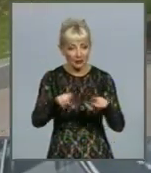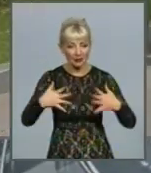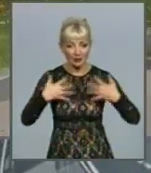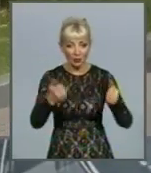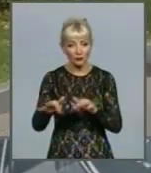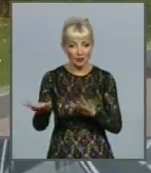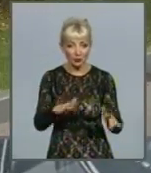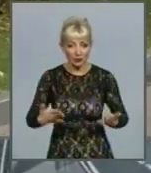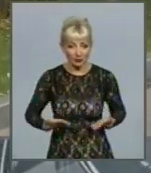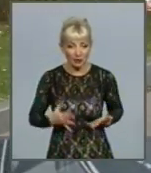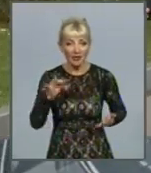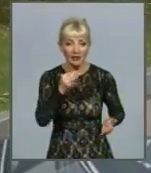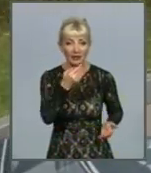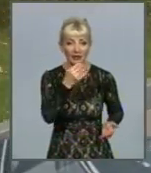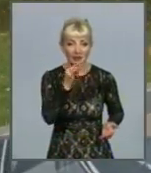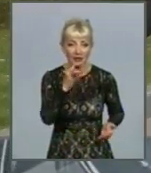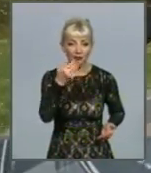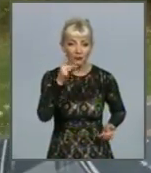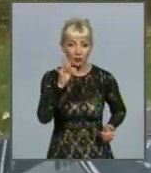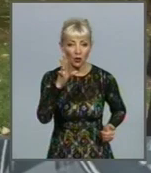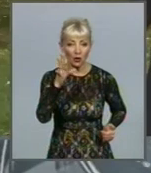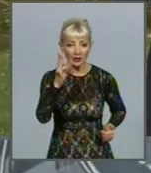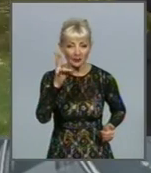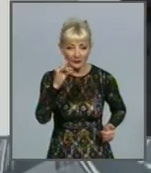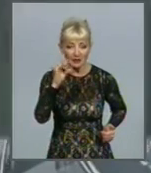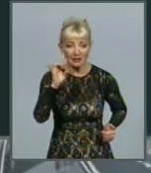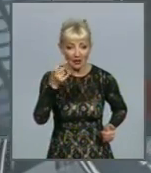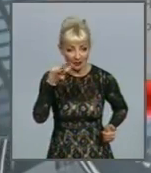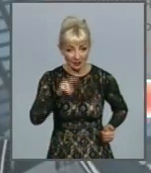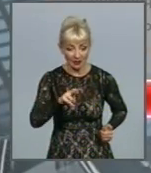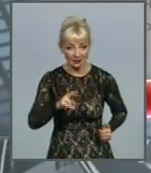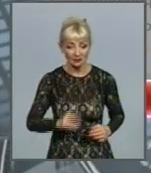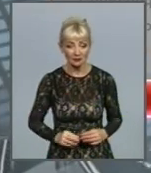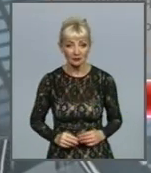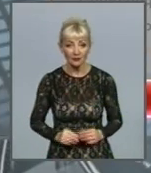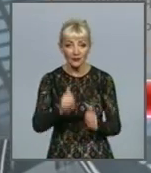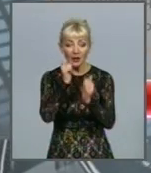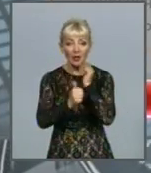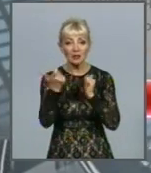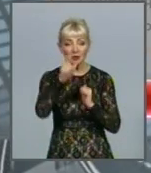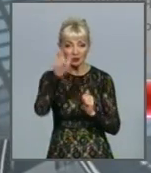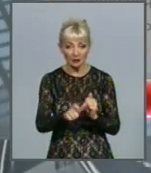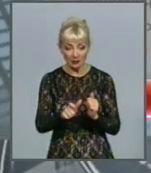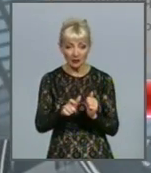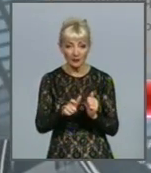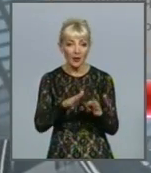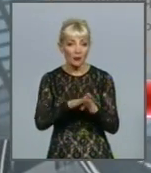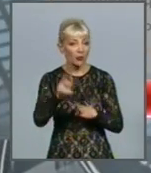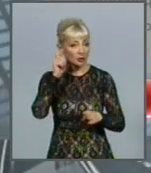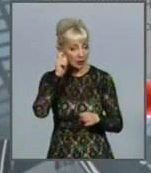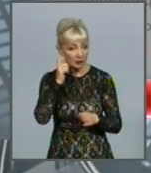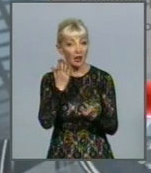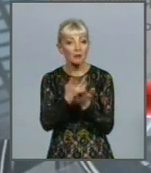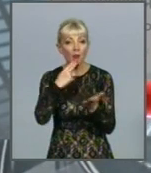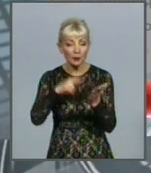життя та цифровізація йдеться на сайті Харківської міськради. Кожен харків'янин повнолітній і при наявності